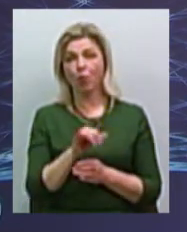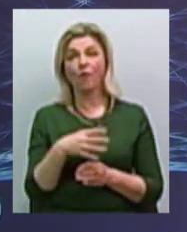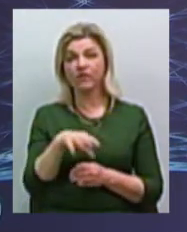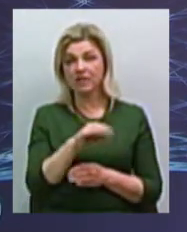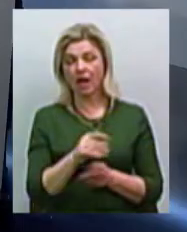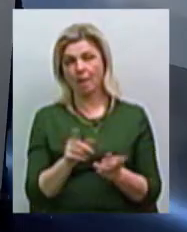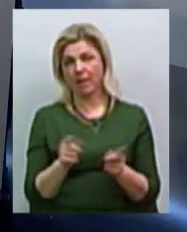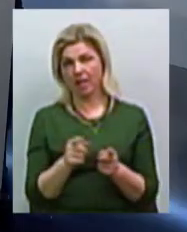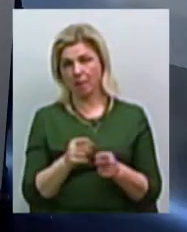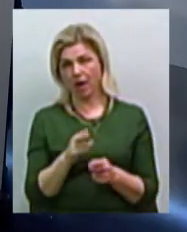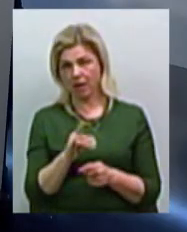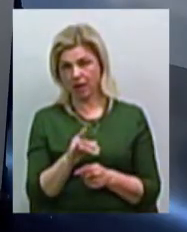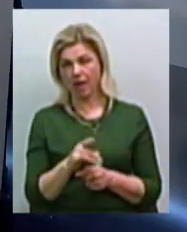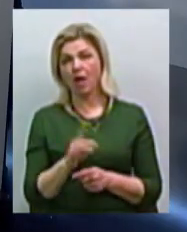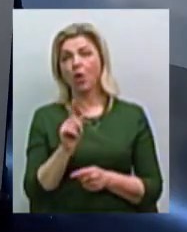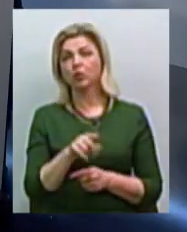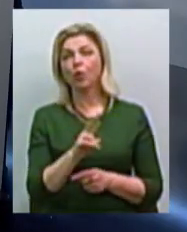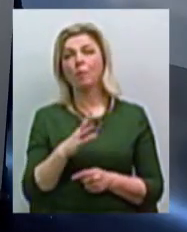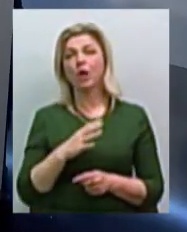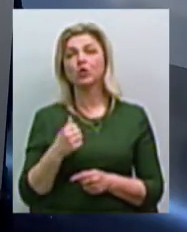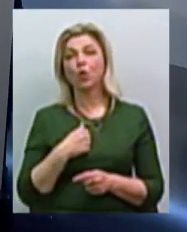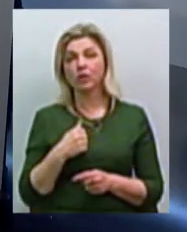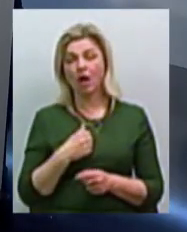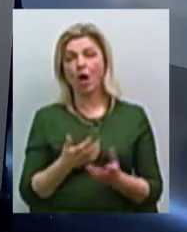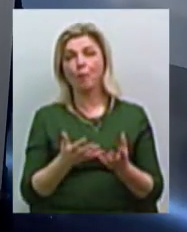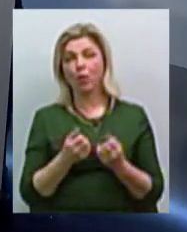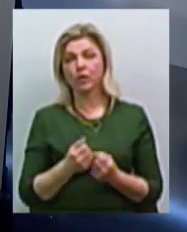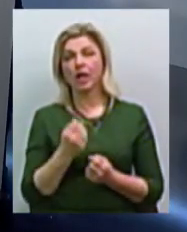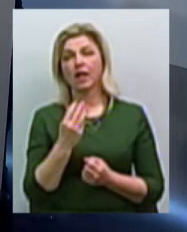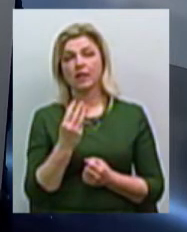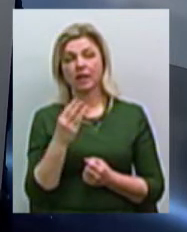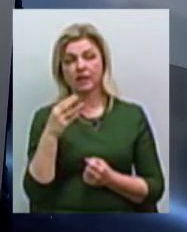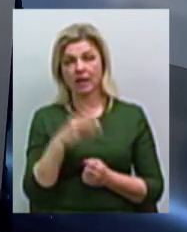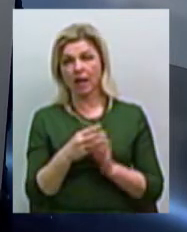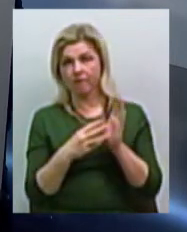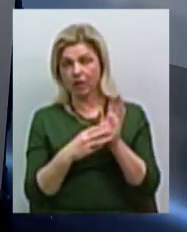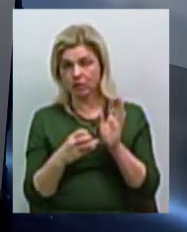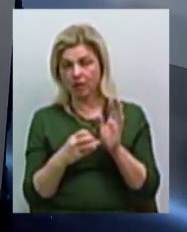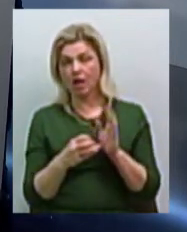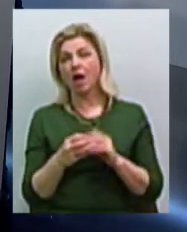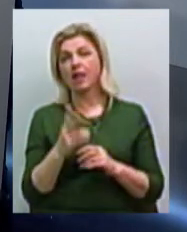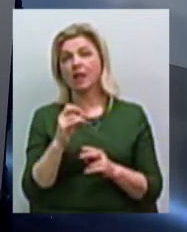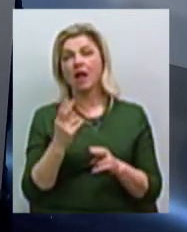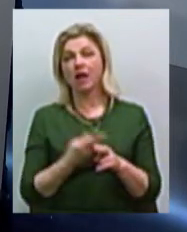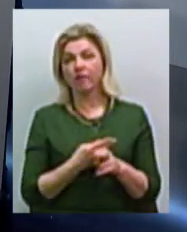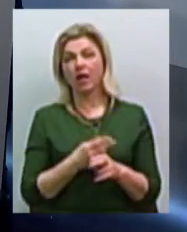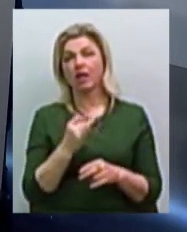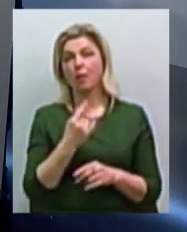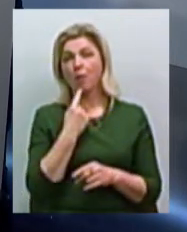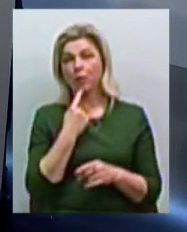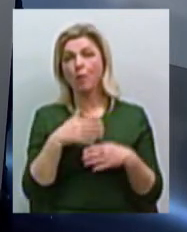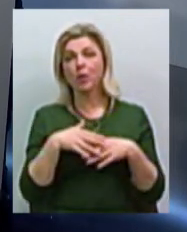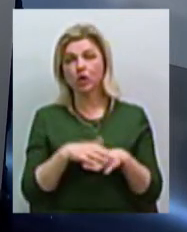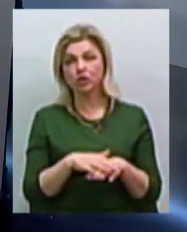Те люди, які особливо були солдатиками, получали 3,80 на ліквідації, попробують им пенсії пересчитати.